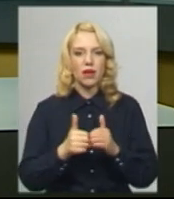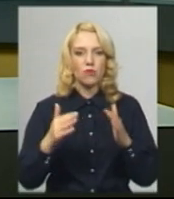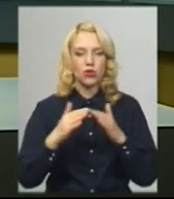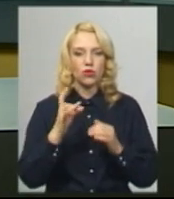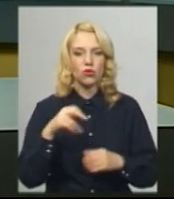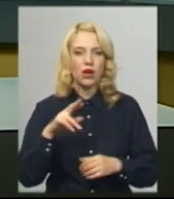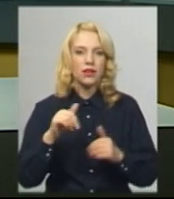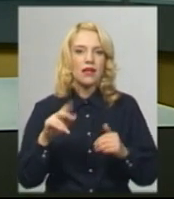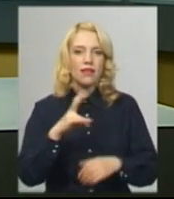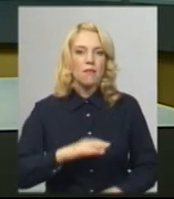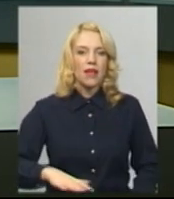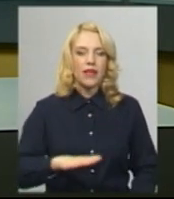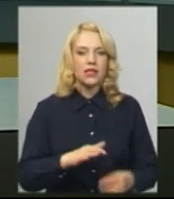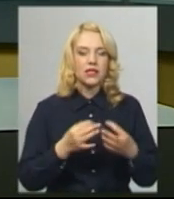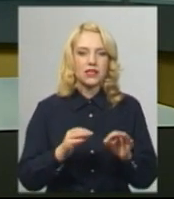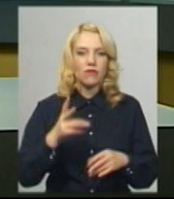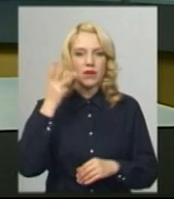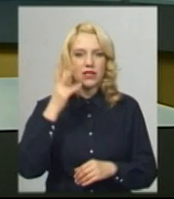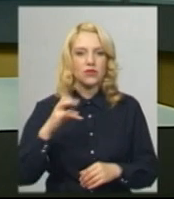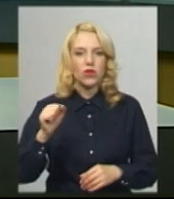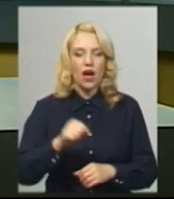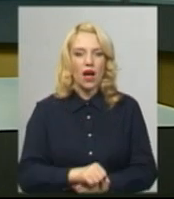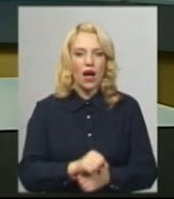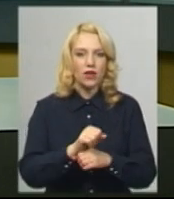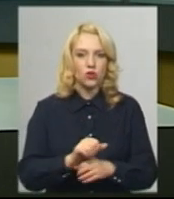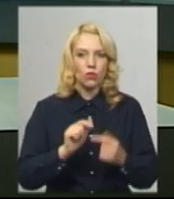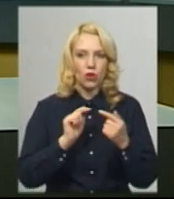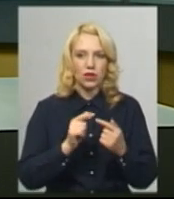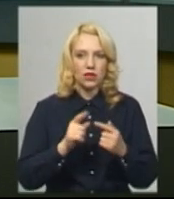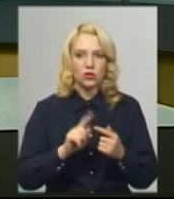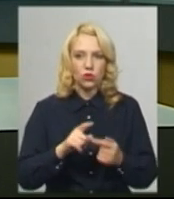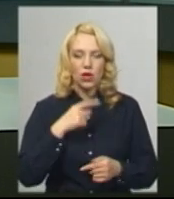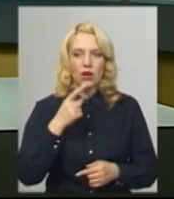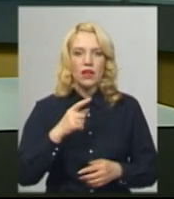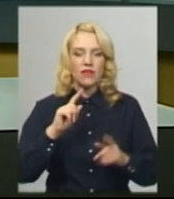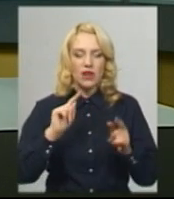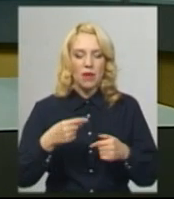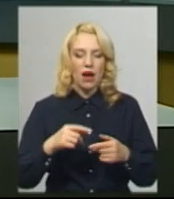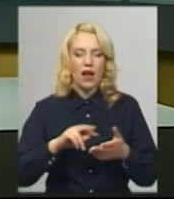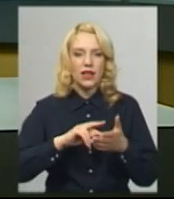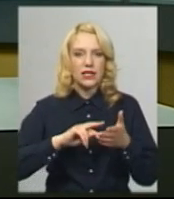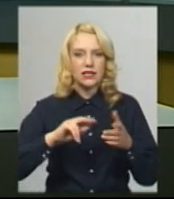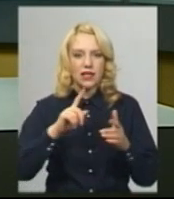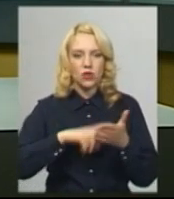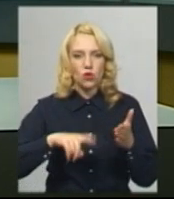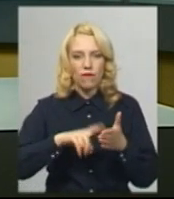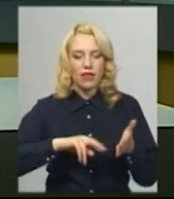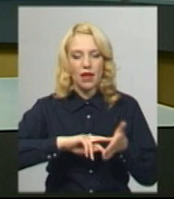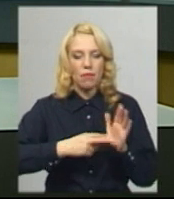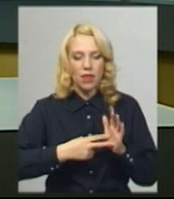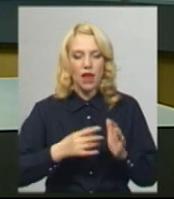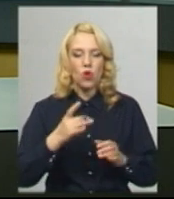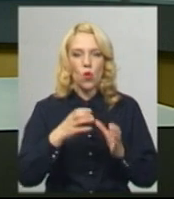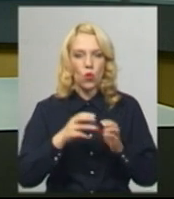на Майдані Незалежності у Хмельницькому на акцію протесту. Вони вимагали скасувати план уряду про об'єднання районів. Старший